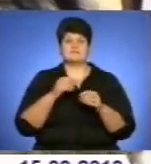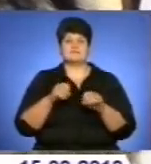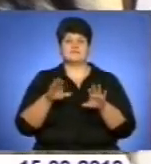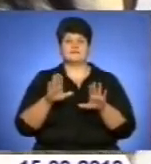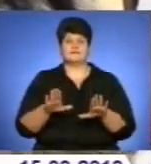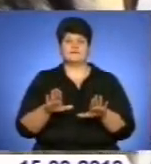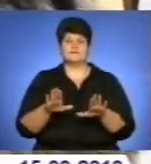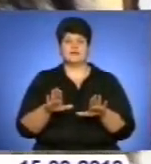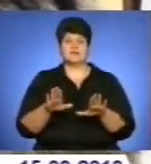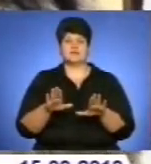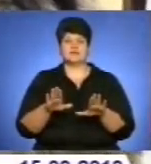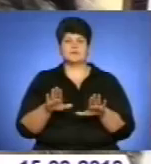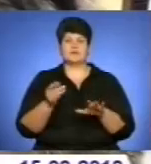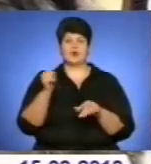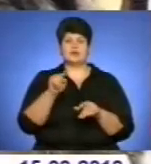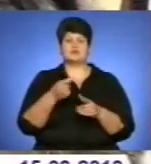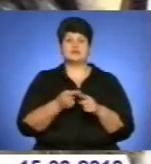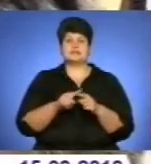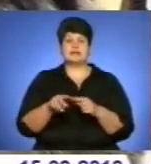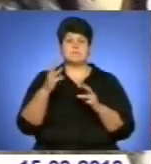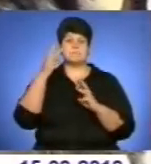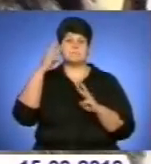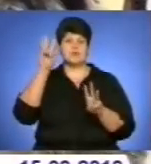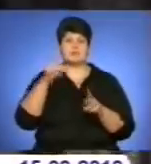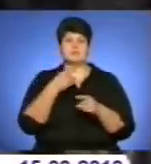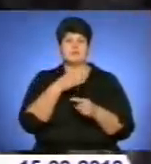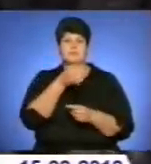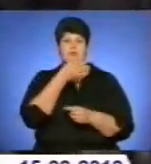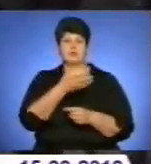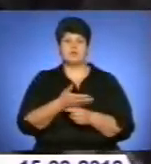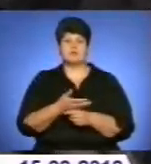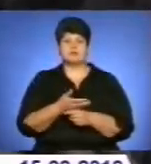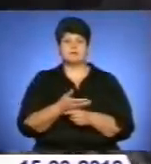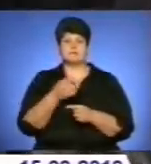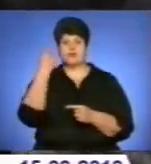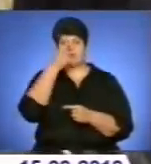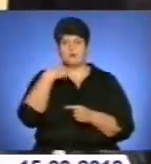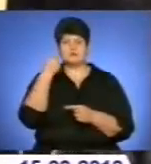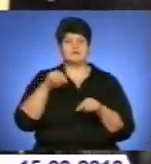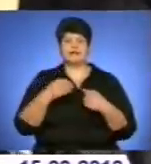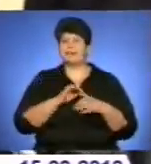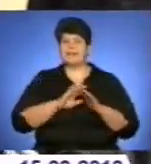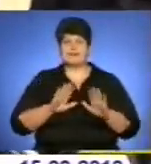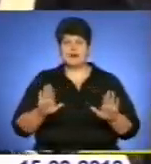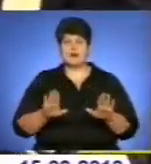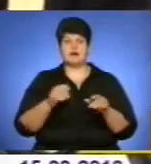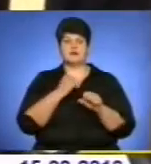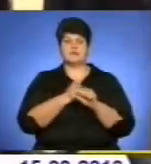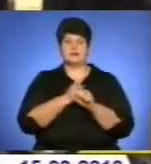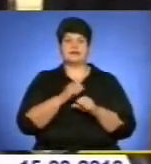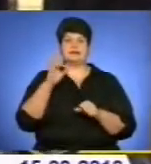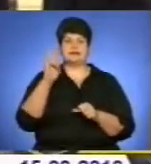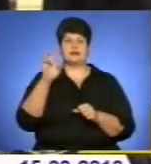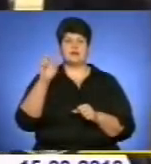багатогранна особистість. І в нас є вулична мода, ну є така номінація. І хотіли робити щось її таке особливе. Зараз утриму такий ламаний